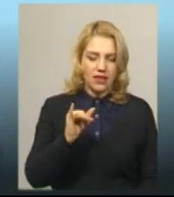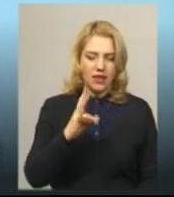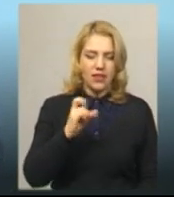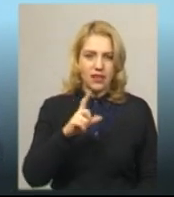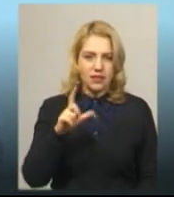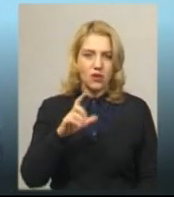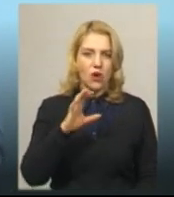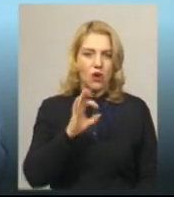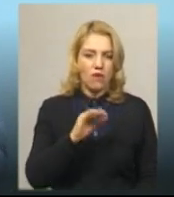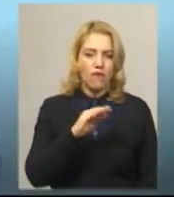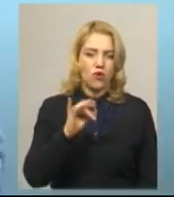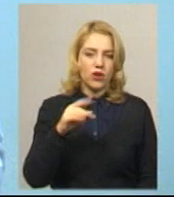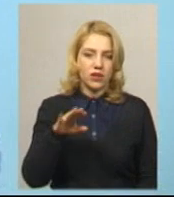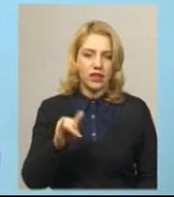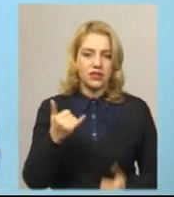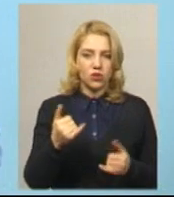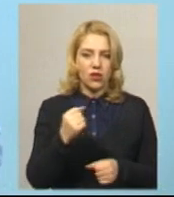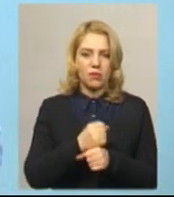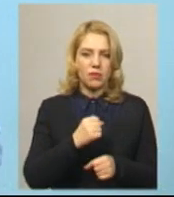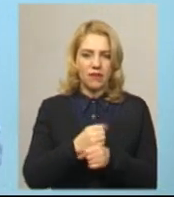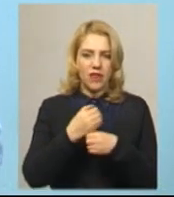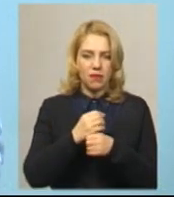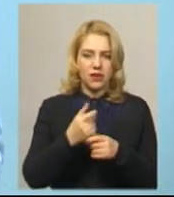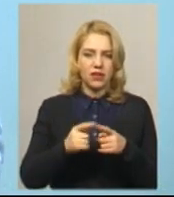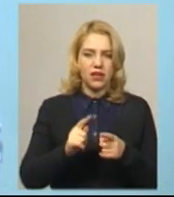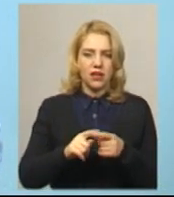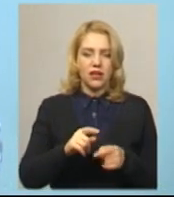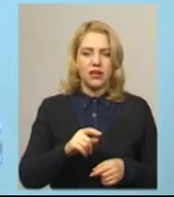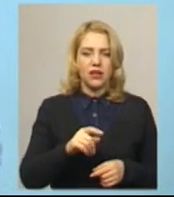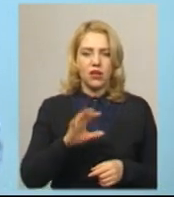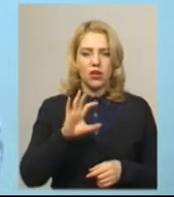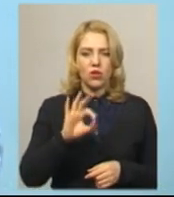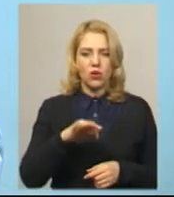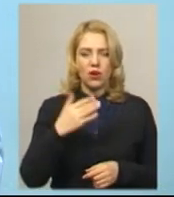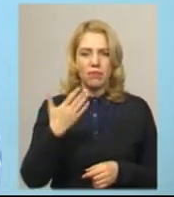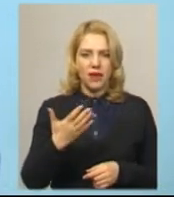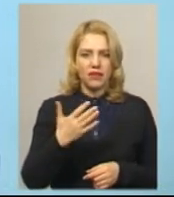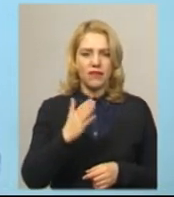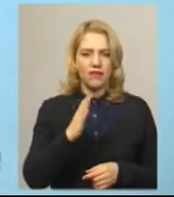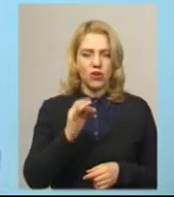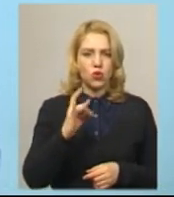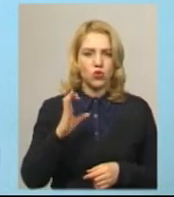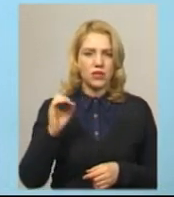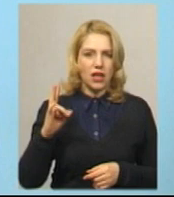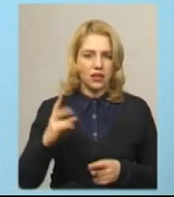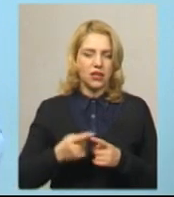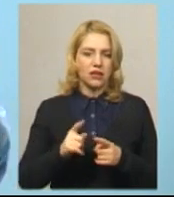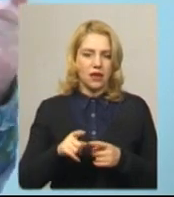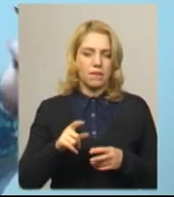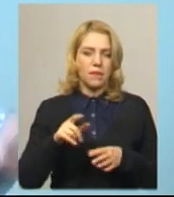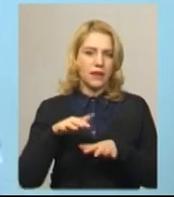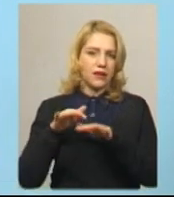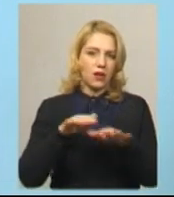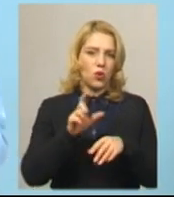Сьогодні ми обробляємо в лабораторії безпосередньо віруссаном, 0,5% віруссан. Теж тут йде цілий потік людей і